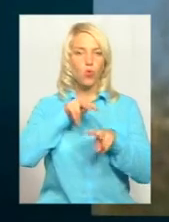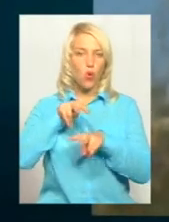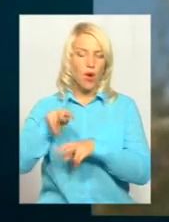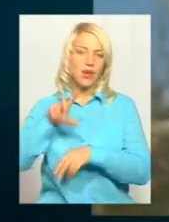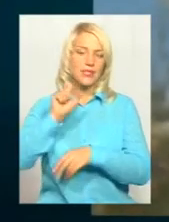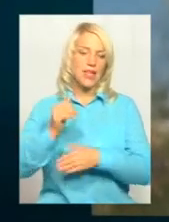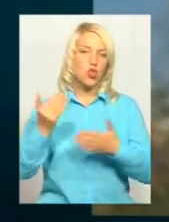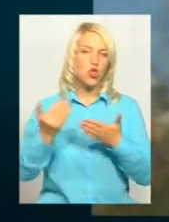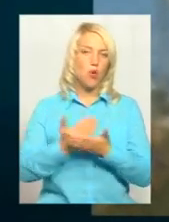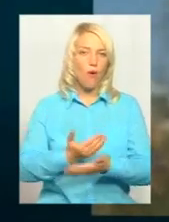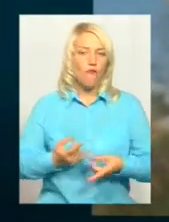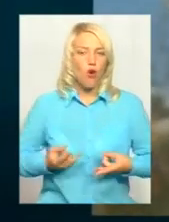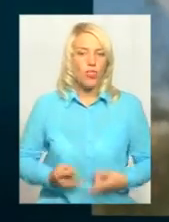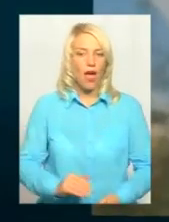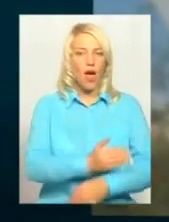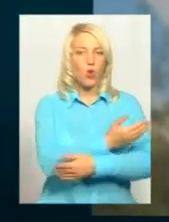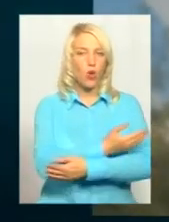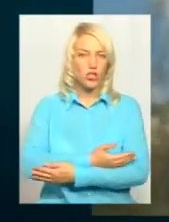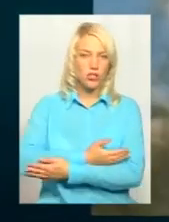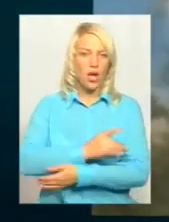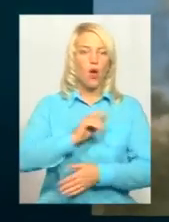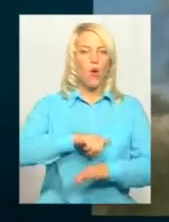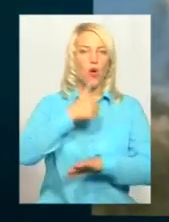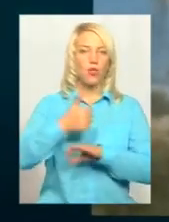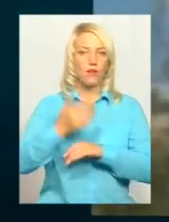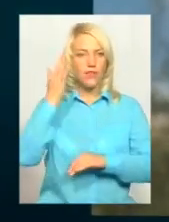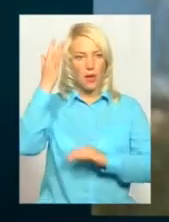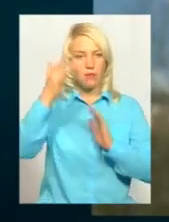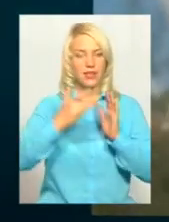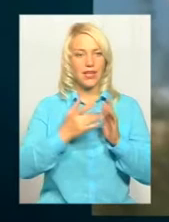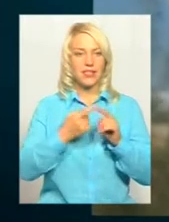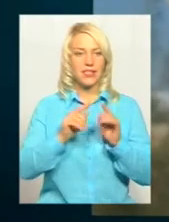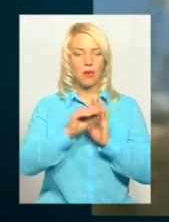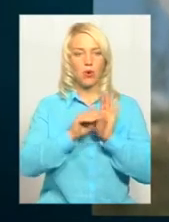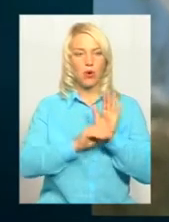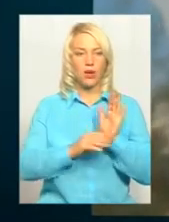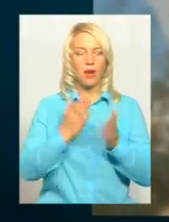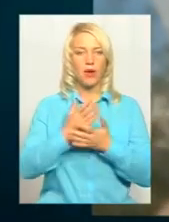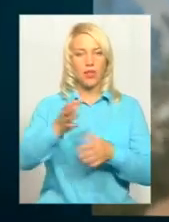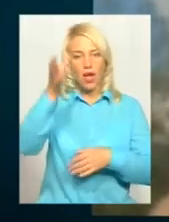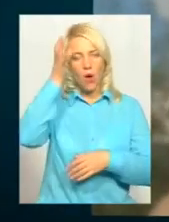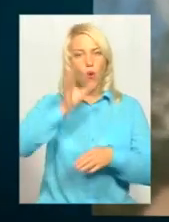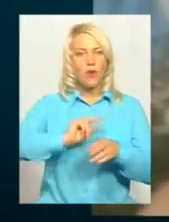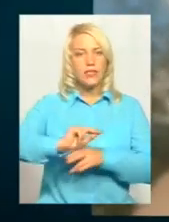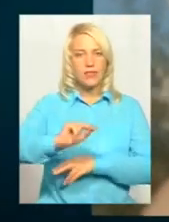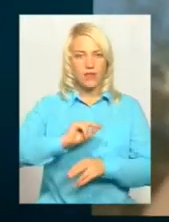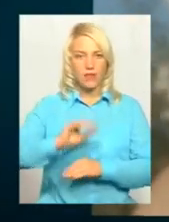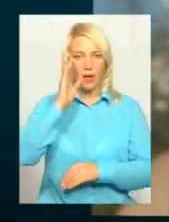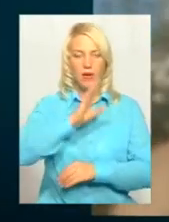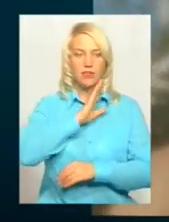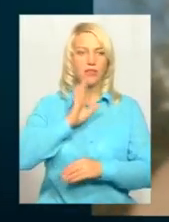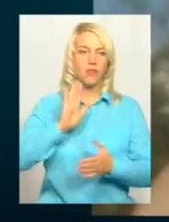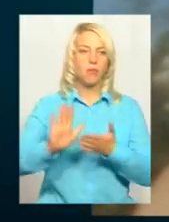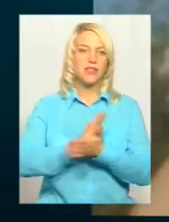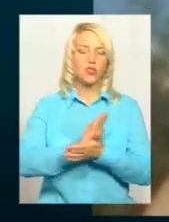новонародженим, так як головна мета цієї програми полягає в освіті батьків. Безкоштовний